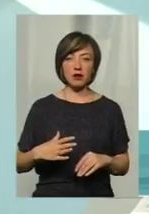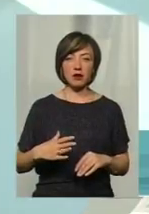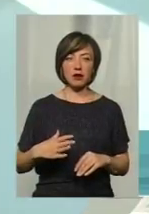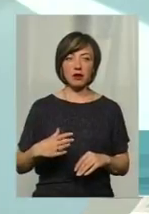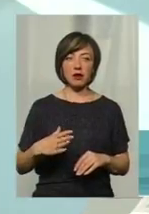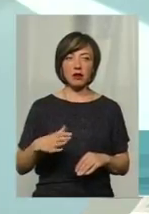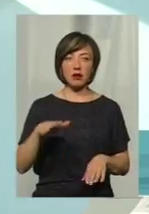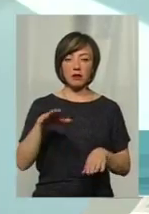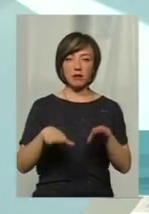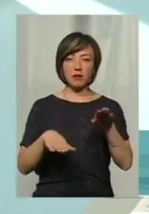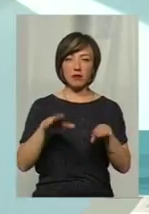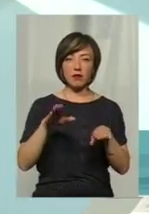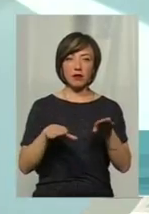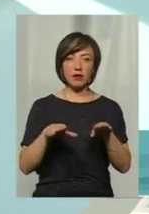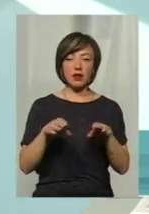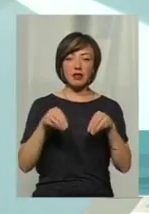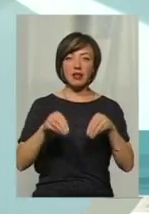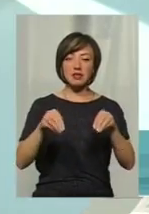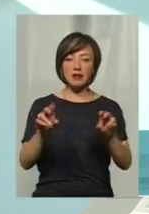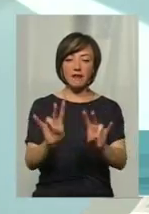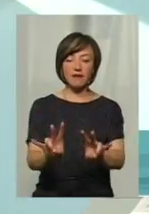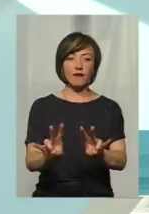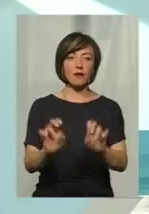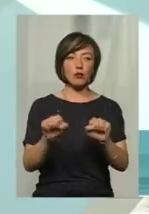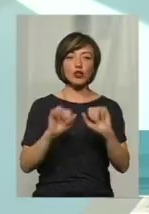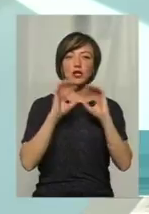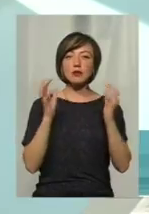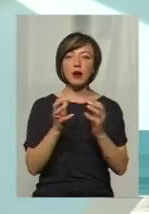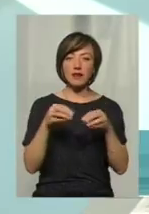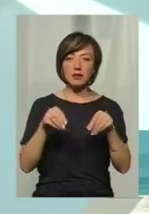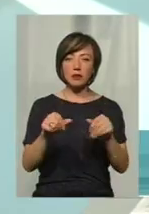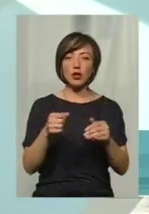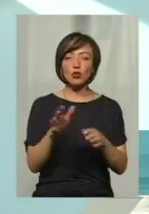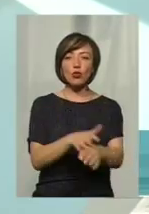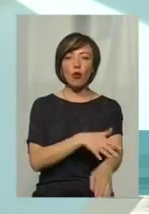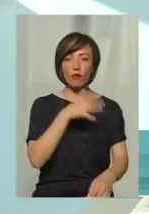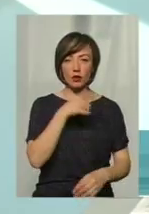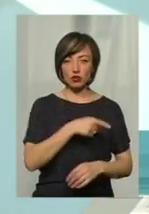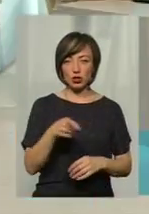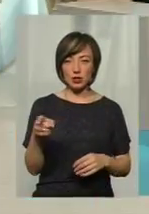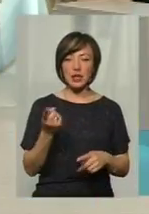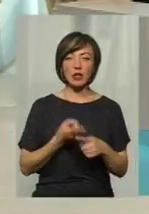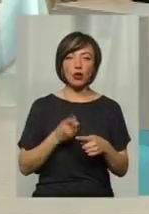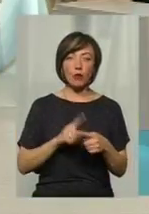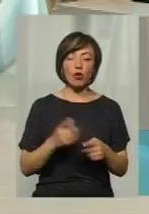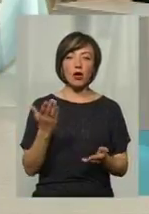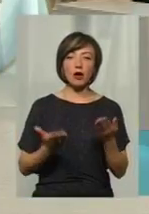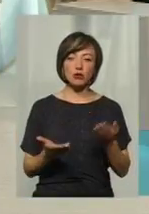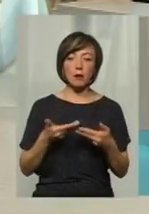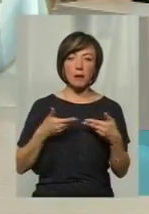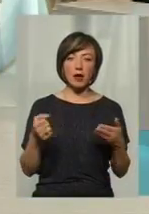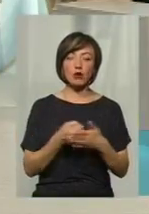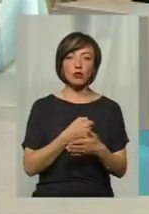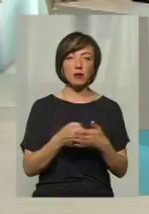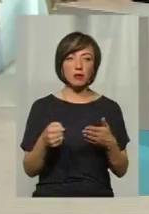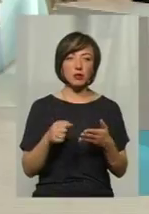діапаузу. Я маю на увазі насіння, яке може зберігатися в ґрунті досить довго. Тому, якщо ми доб'ємось